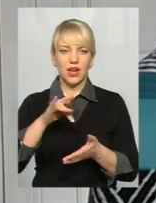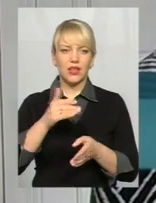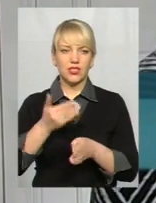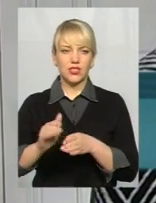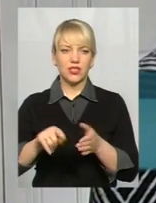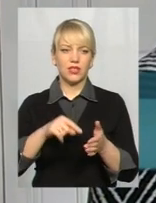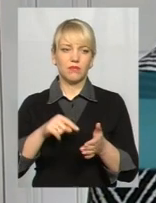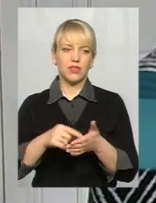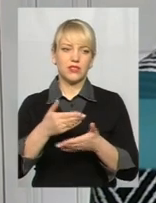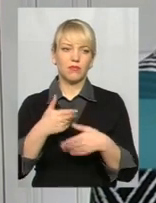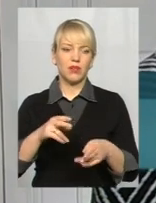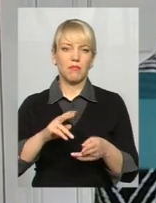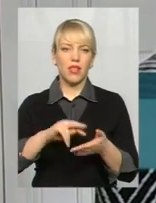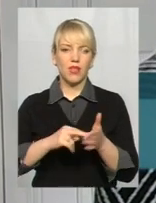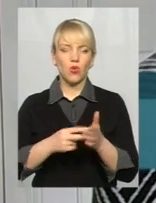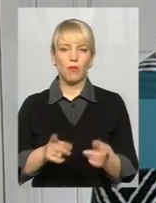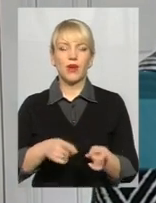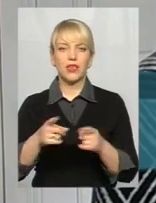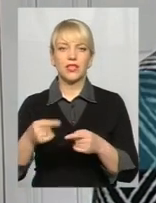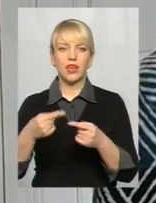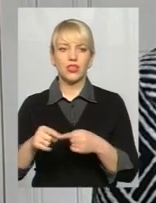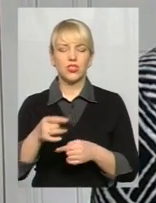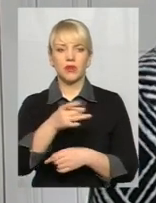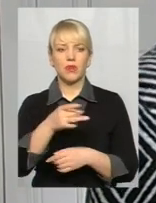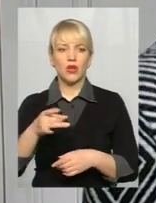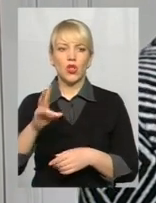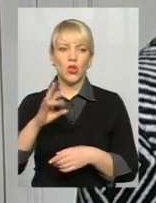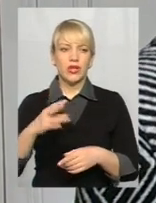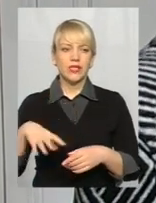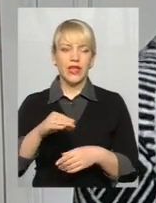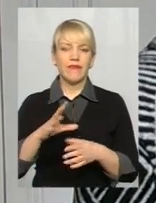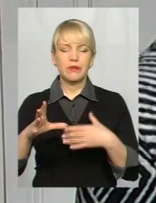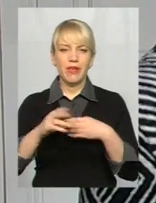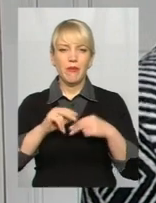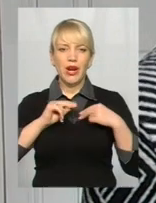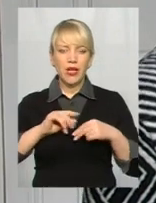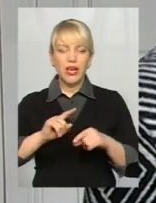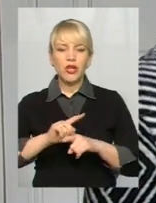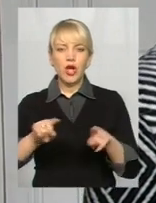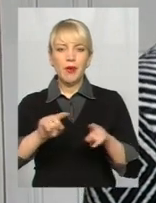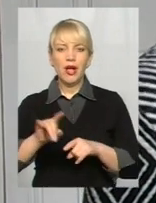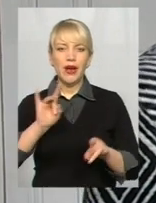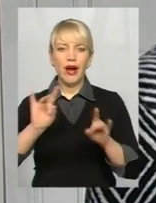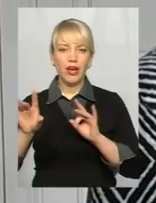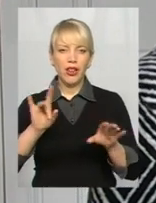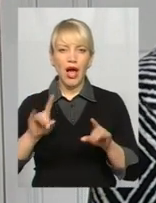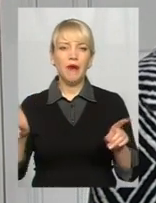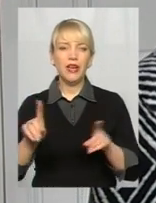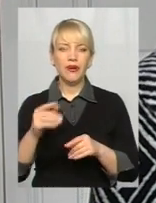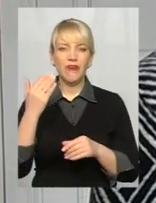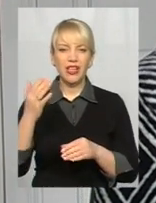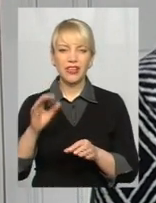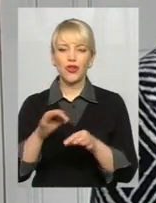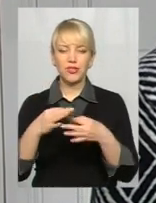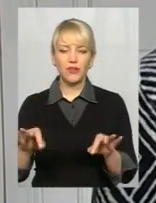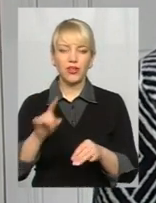плануємо перенести на інші мікрорайони. Але це у співпраці з розповсюджувачами зовнішньої реклами, що вони дозволили,